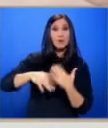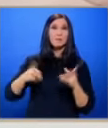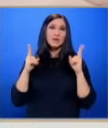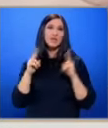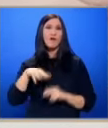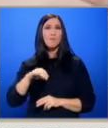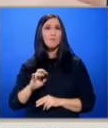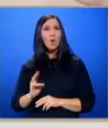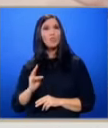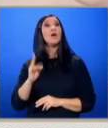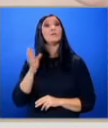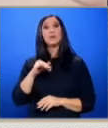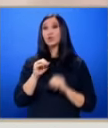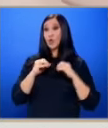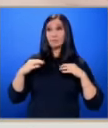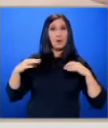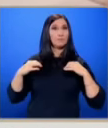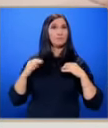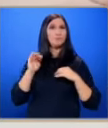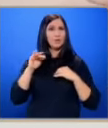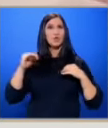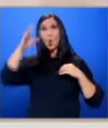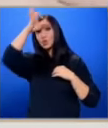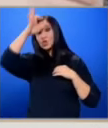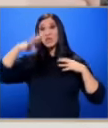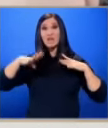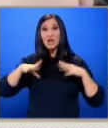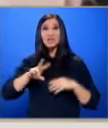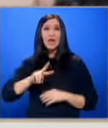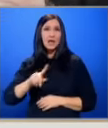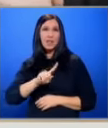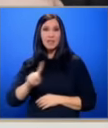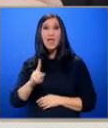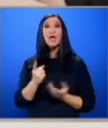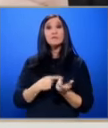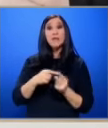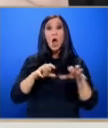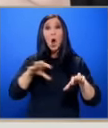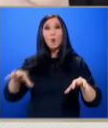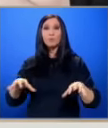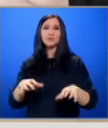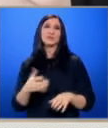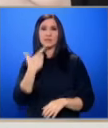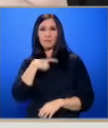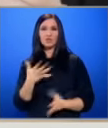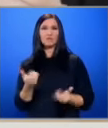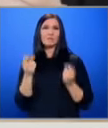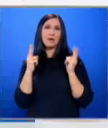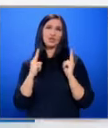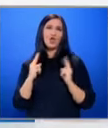Дали ще разпускат учениците в вакансия или не Всяка област ще взима решението Сама за себе си